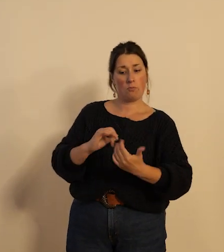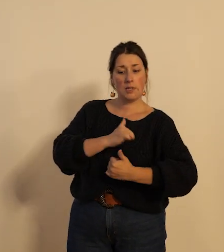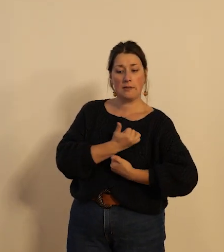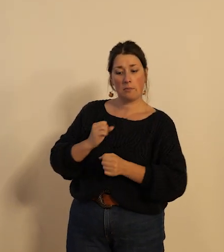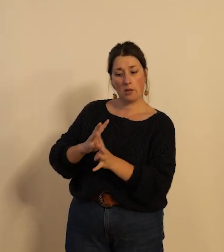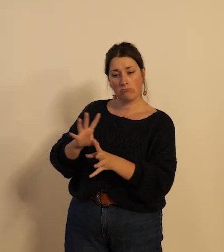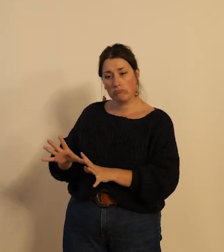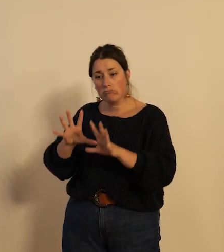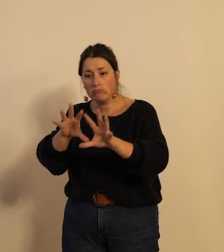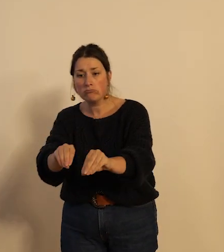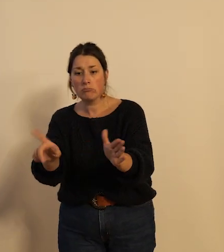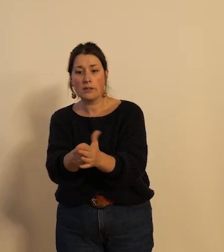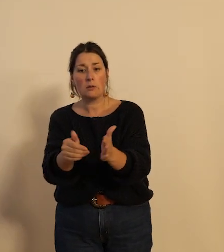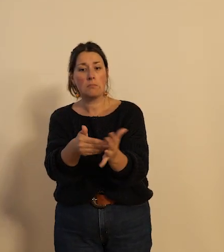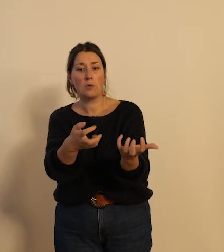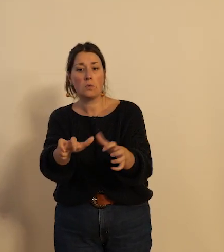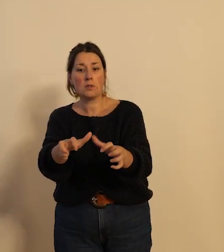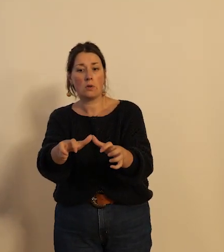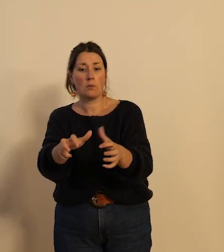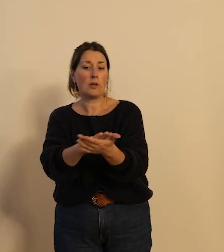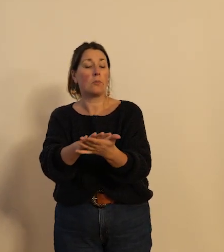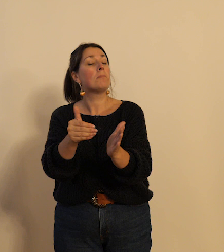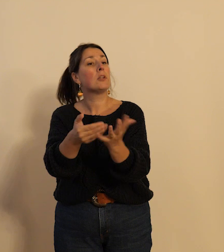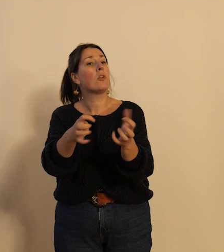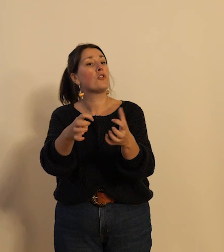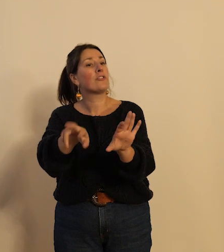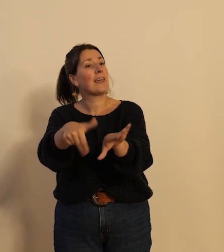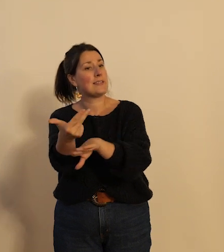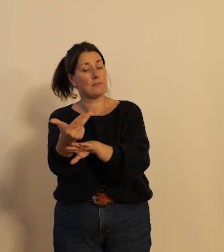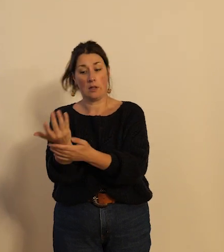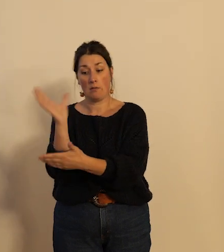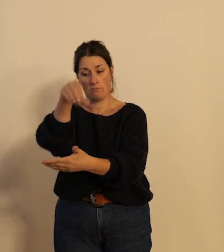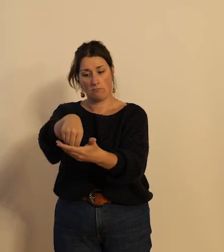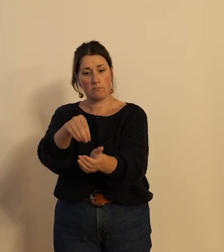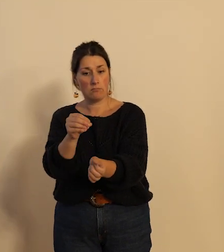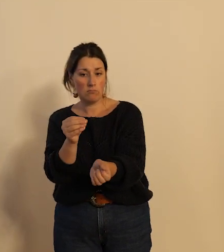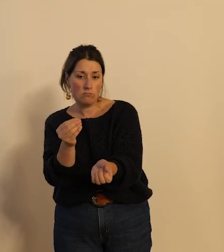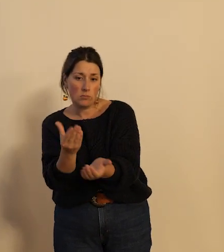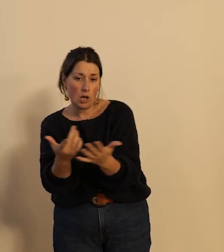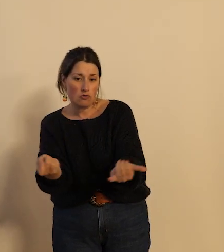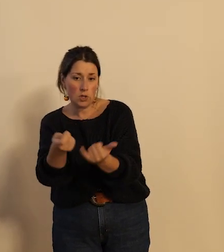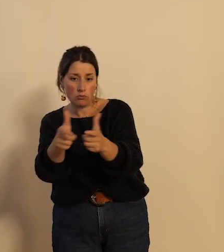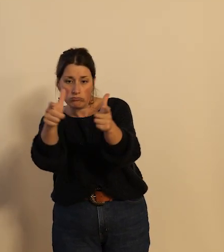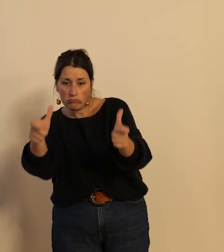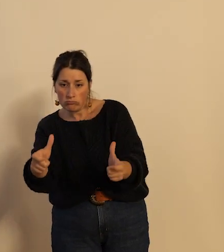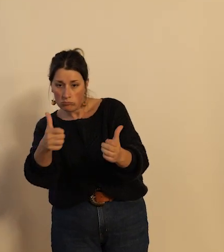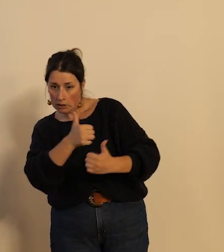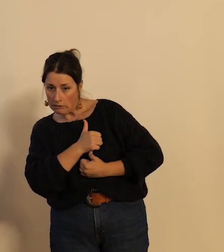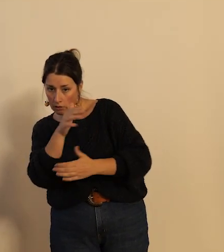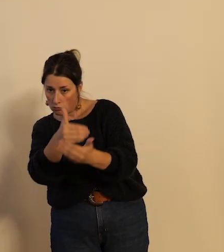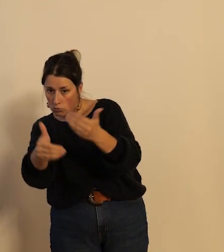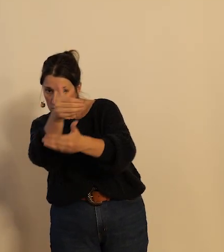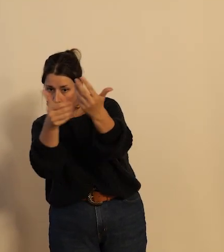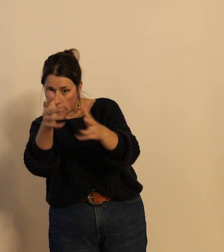les Tours pardon en 1913 et une caserne spécifique sera créée pour cela à jouer les Tours en 1914 alors